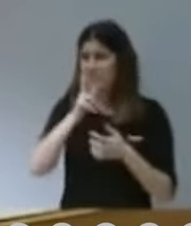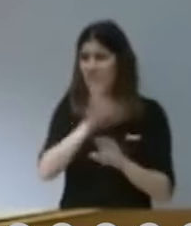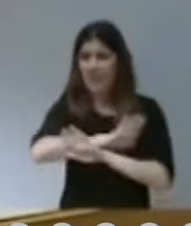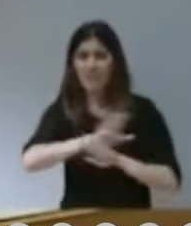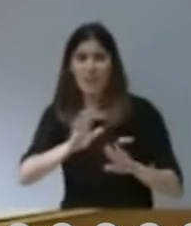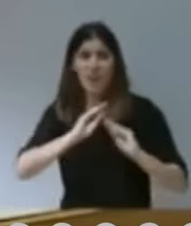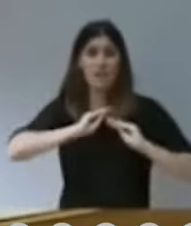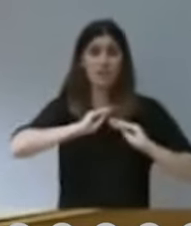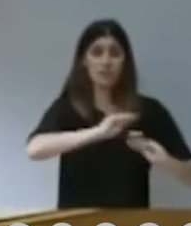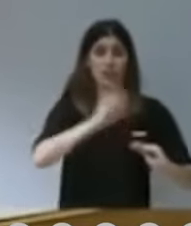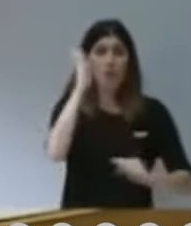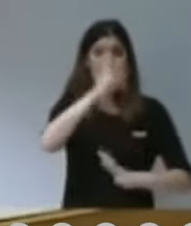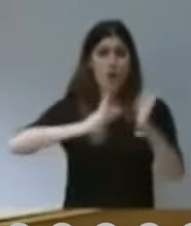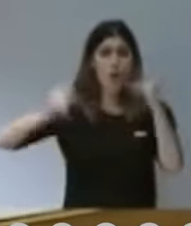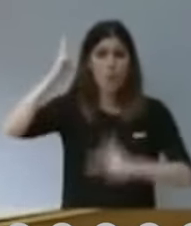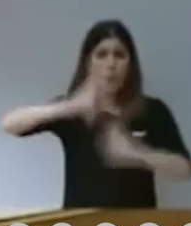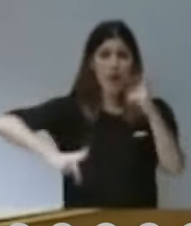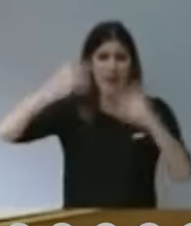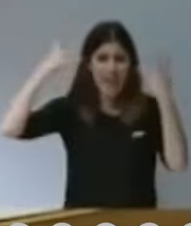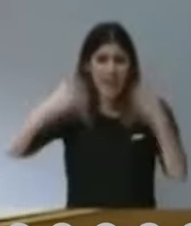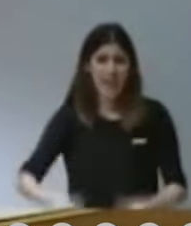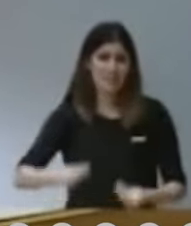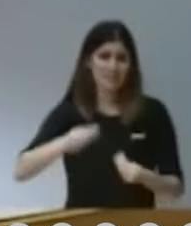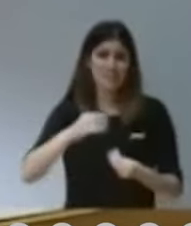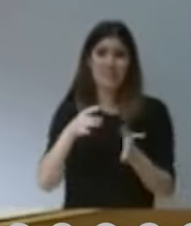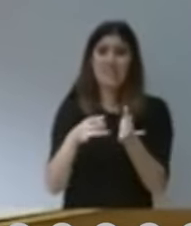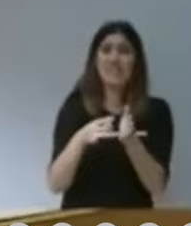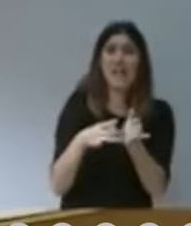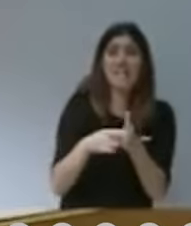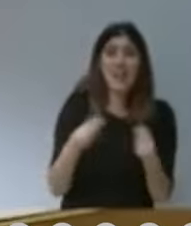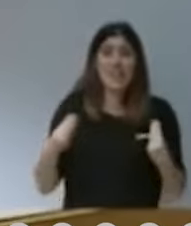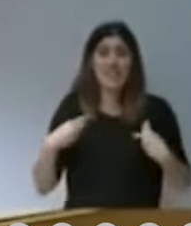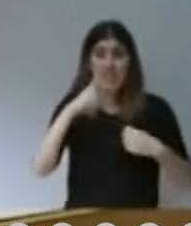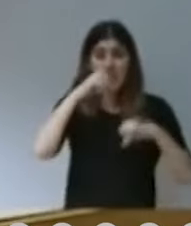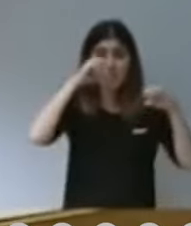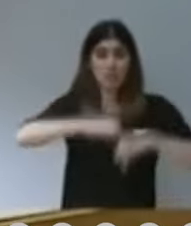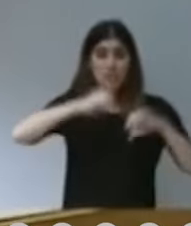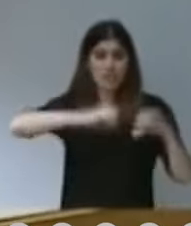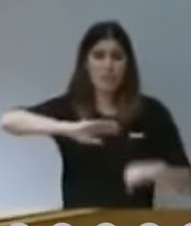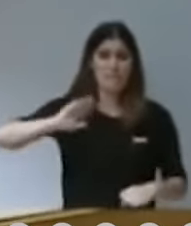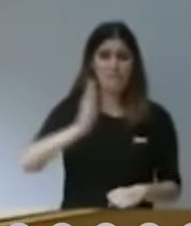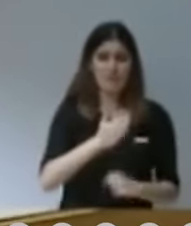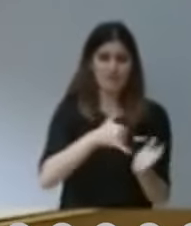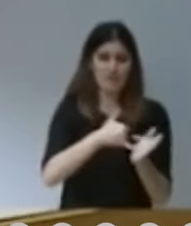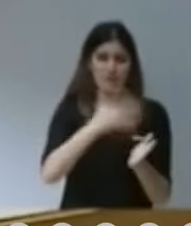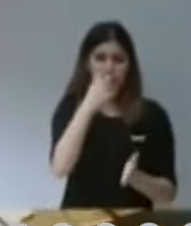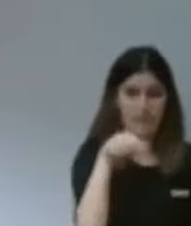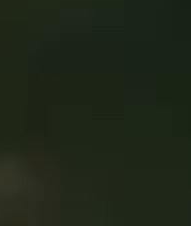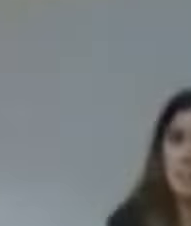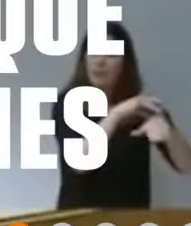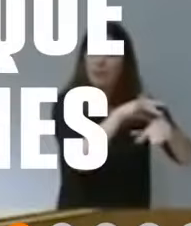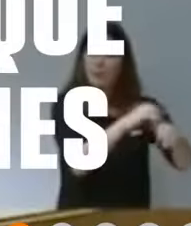on els seus anaven a robar a costa de la qualitat de vida de les persones majors, de les persones més violentes.